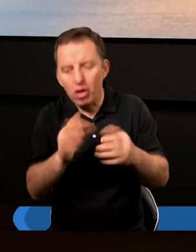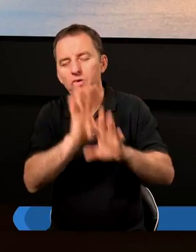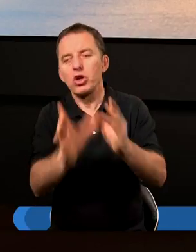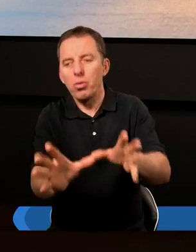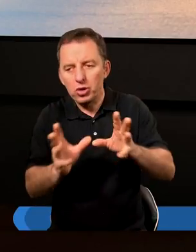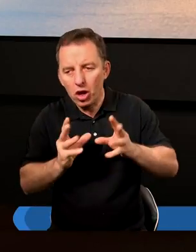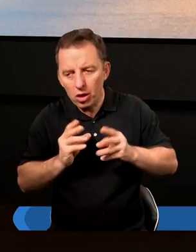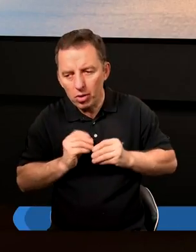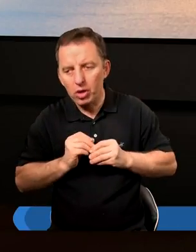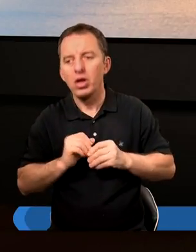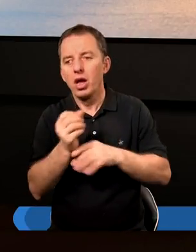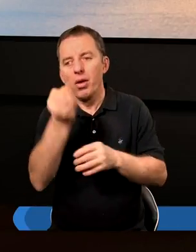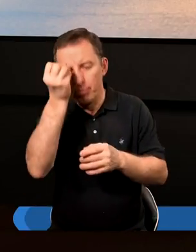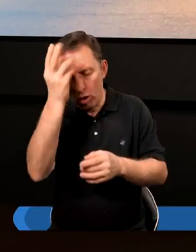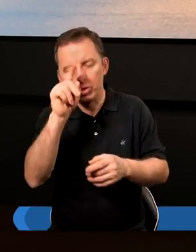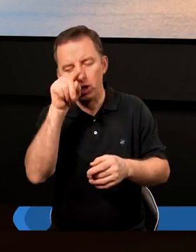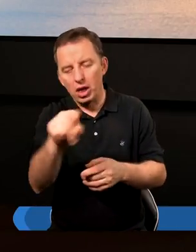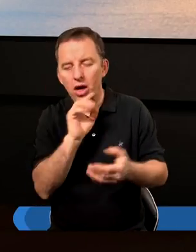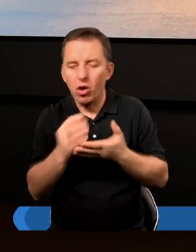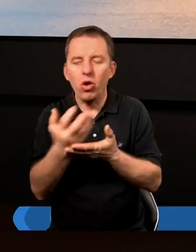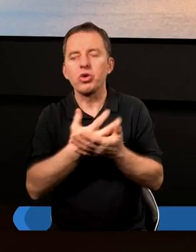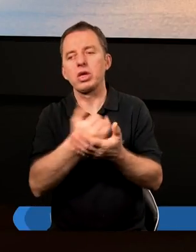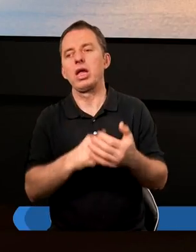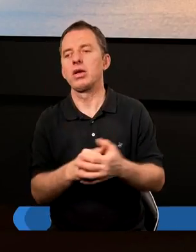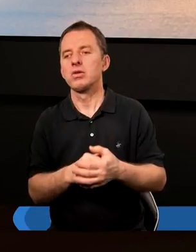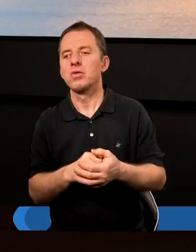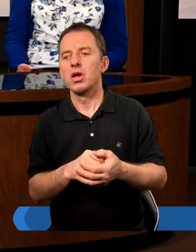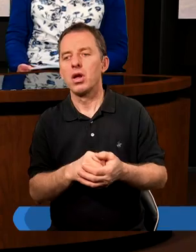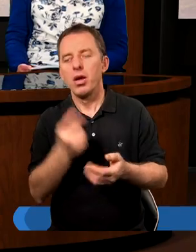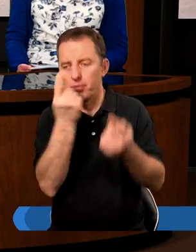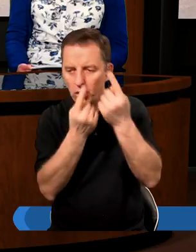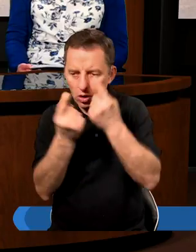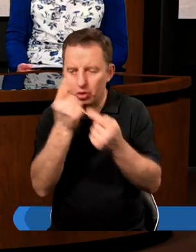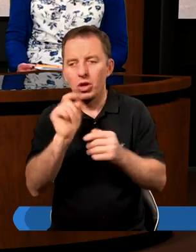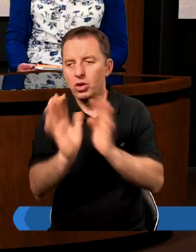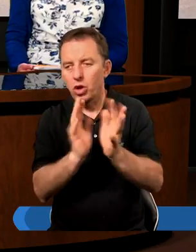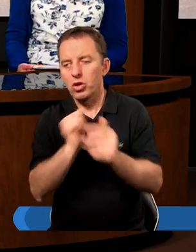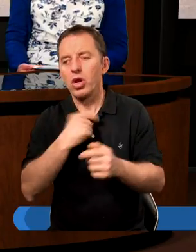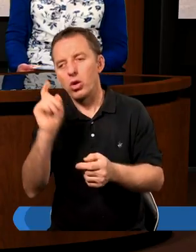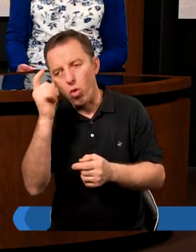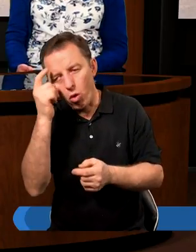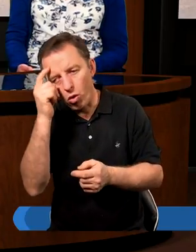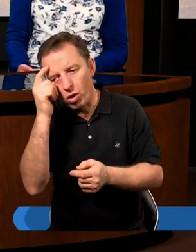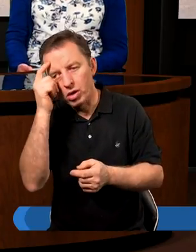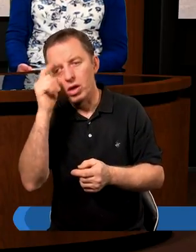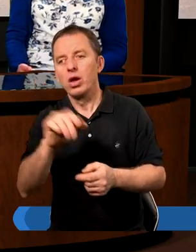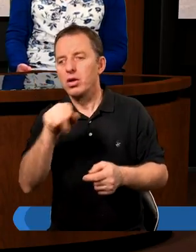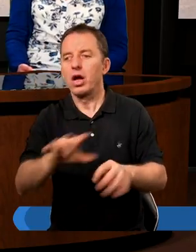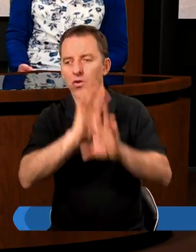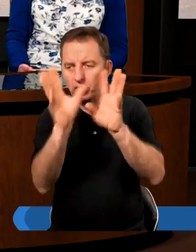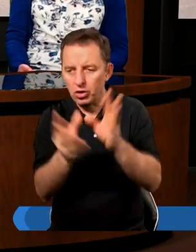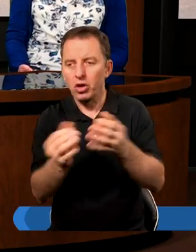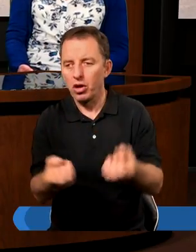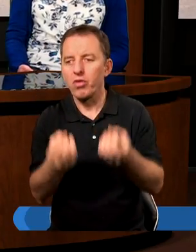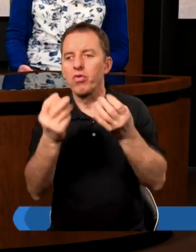wszystko przyjmować, ale też i mądrze z tego korzystać. Myślę, że bój toczy się o nasz umysł. Wszystko to, co